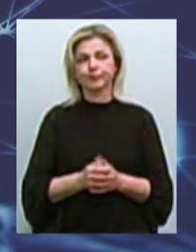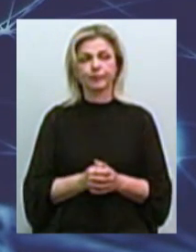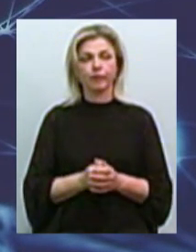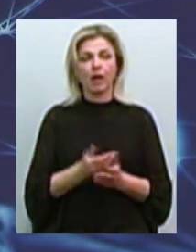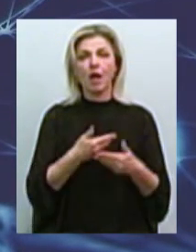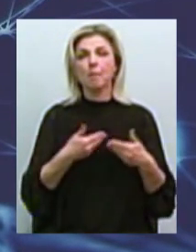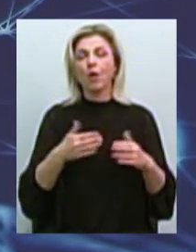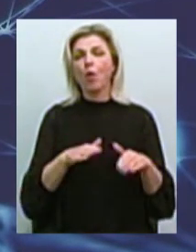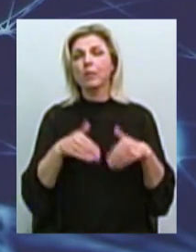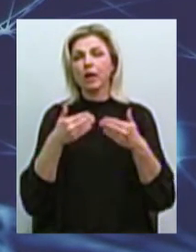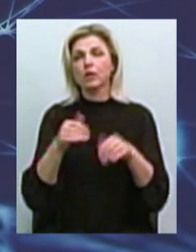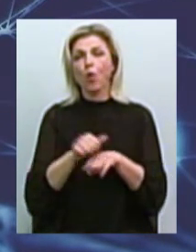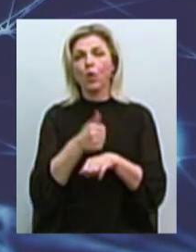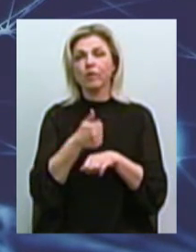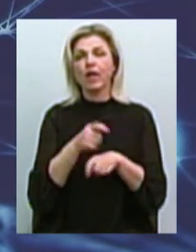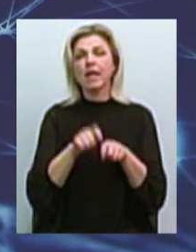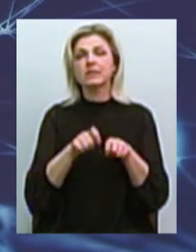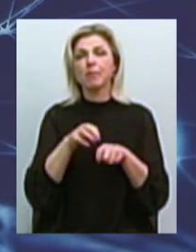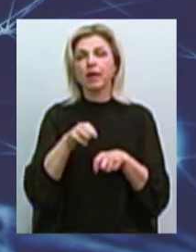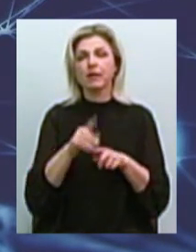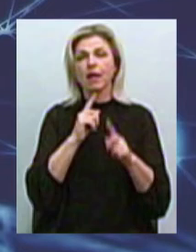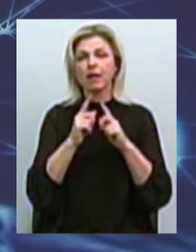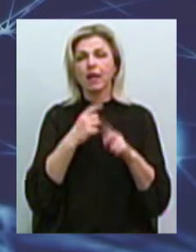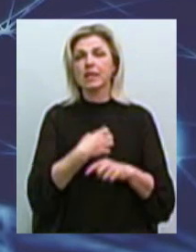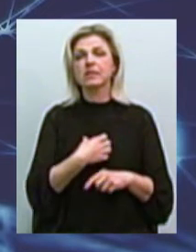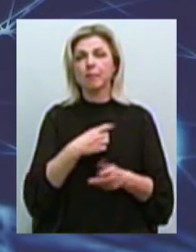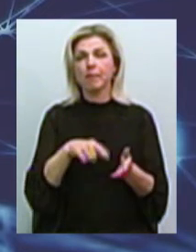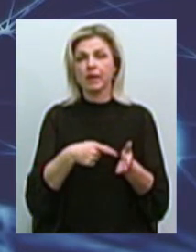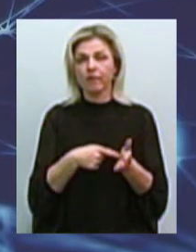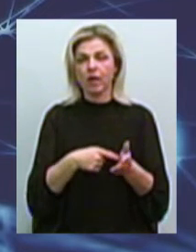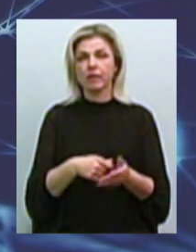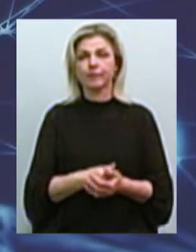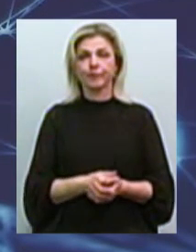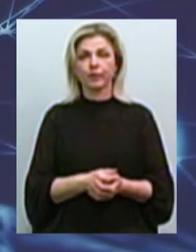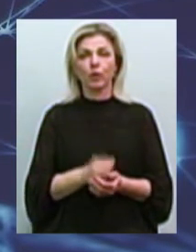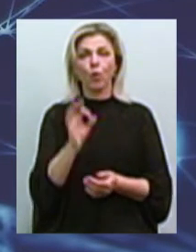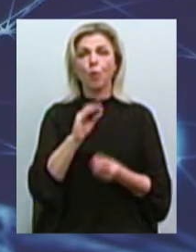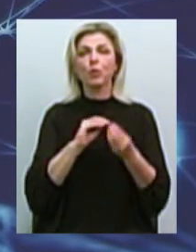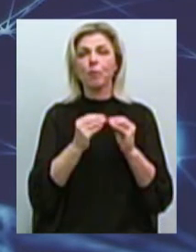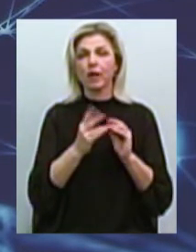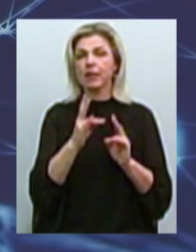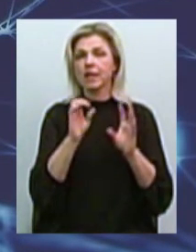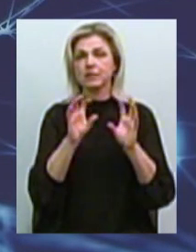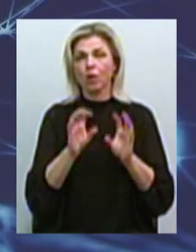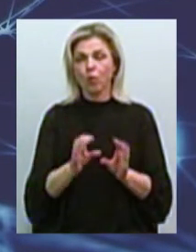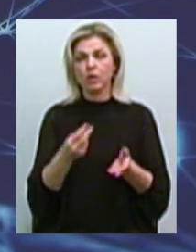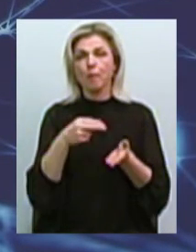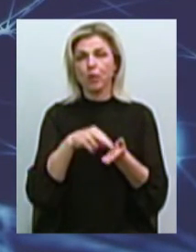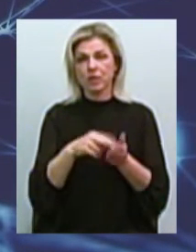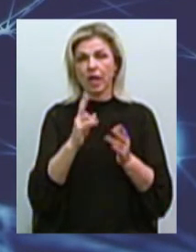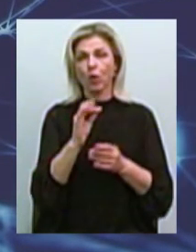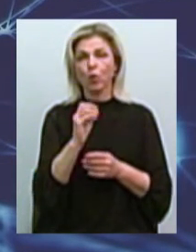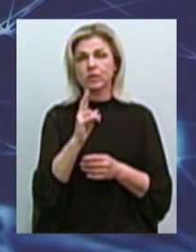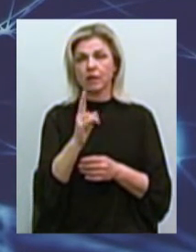головы экспертно-громадской ради виконкому Миколаевської міськради Артема Ващилленка щодо проблеми незаконных мафів у нашему